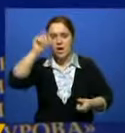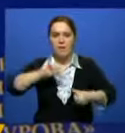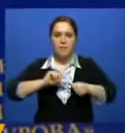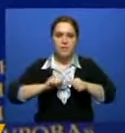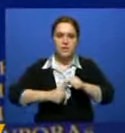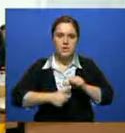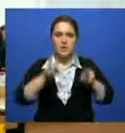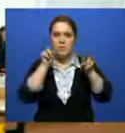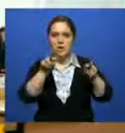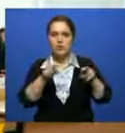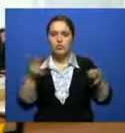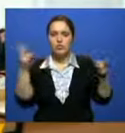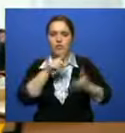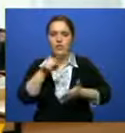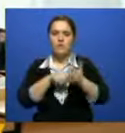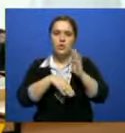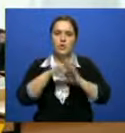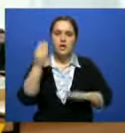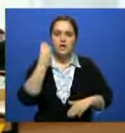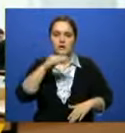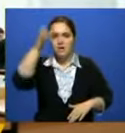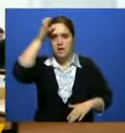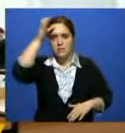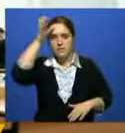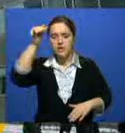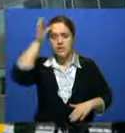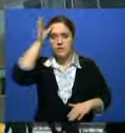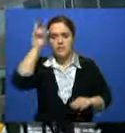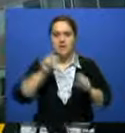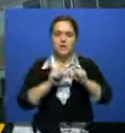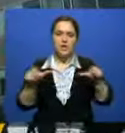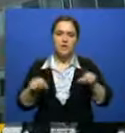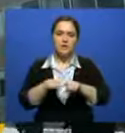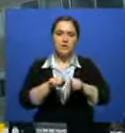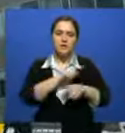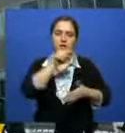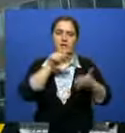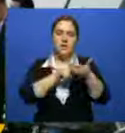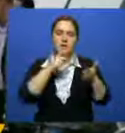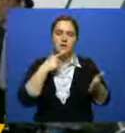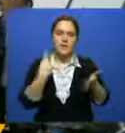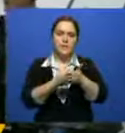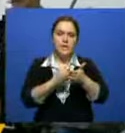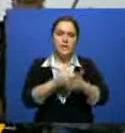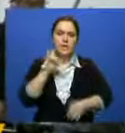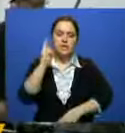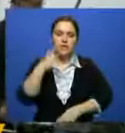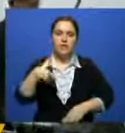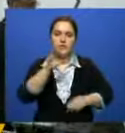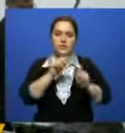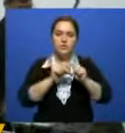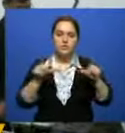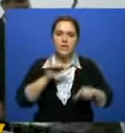образованием на постоянном контроле держать вопросы улучшения качества образования и инфраструктуры образовательных учреждений, а также вопросы